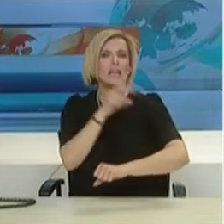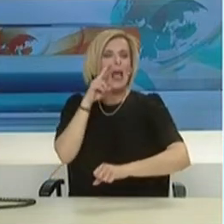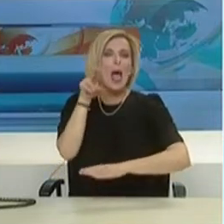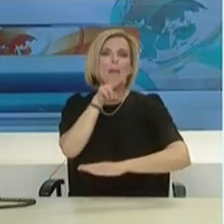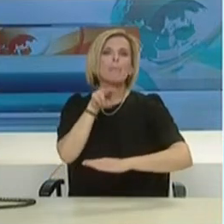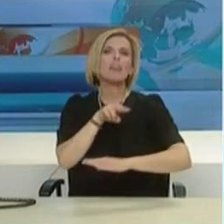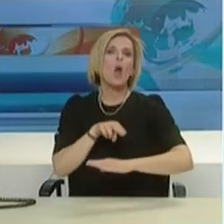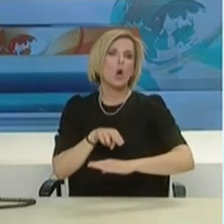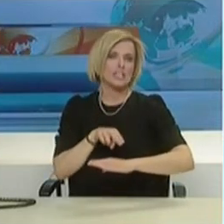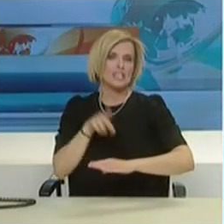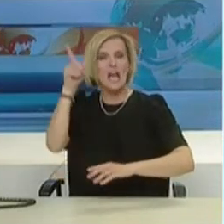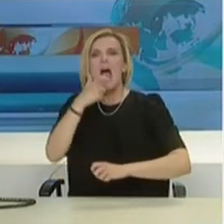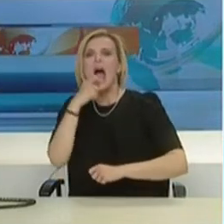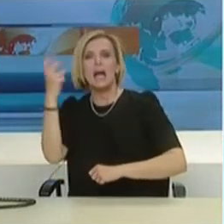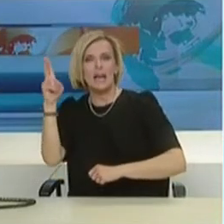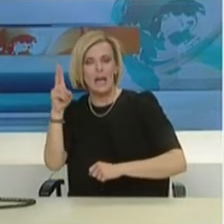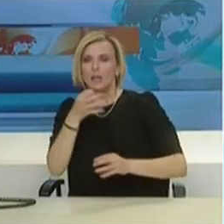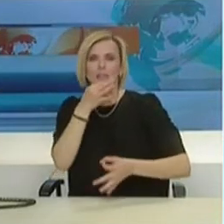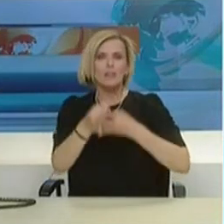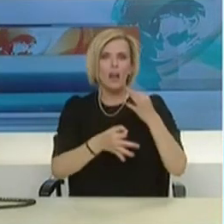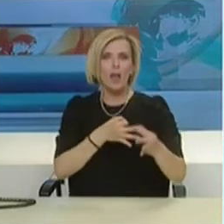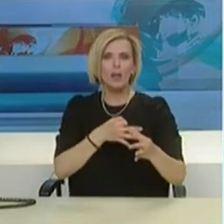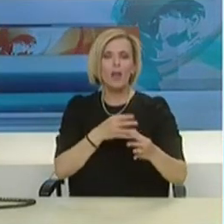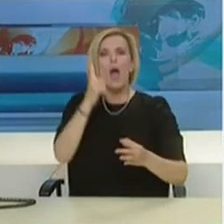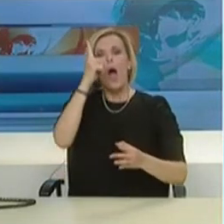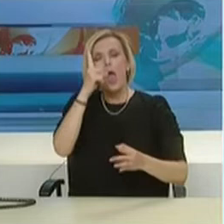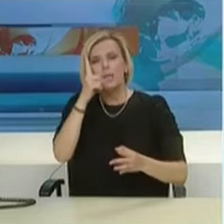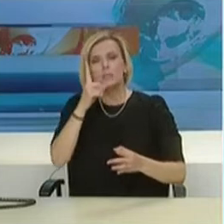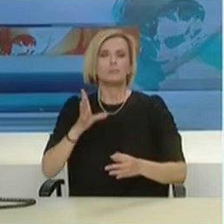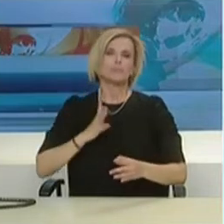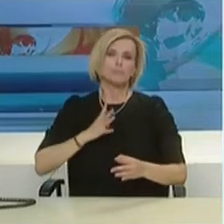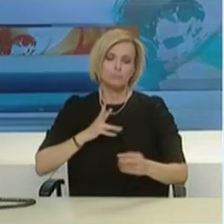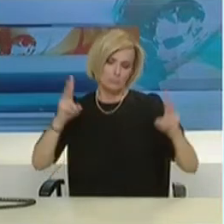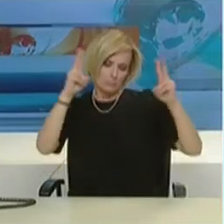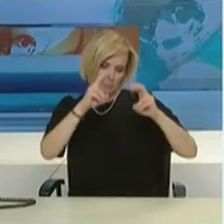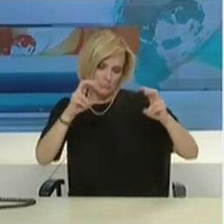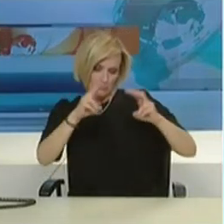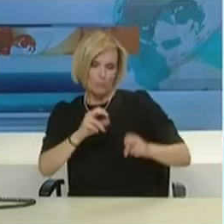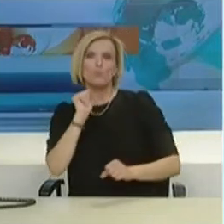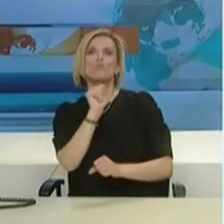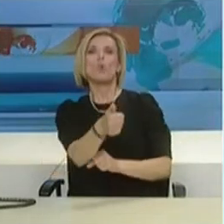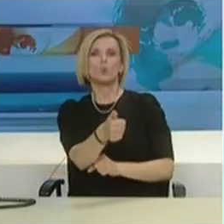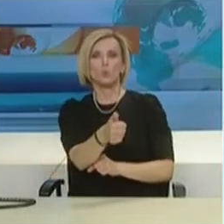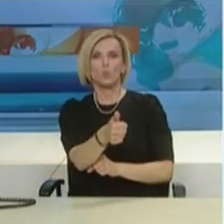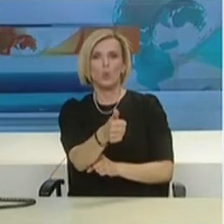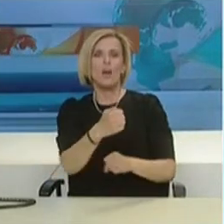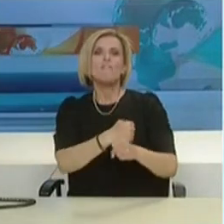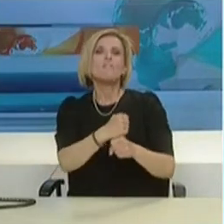of Medicine μια μελέτη που εξέτασε μόνο του, χωρίς συνδυασμό φαρμάκων, ένα από τα ντυϊκά που δίνουμε κι εμείς εδώ.